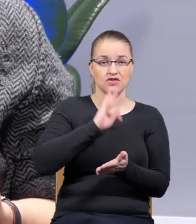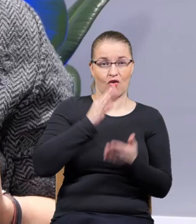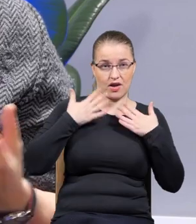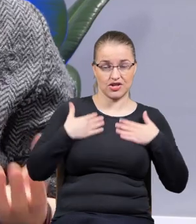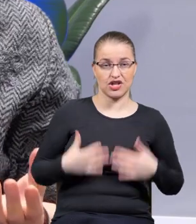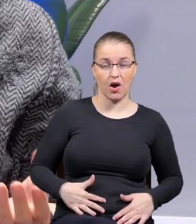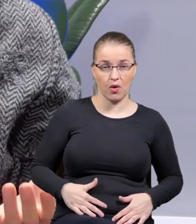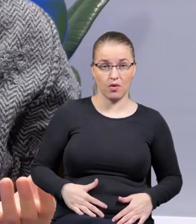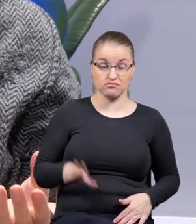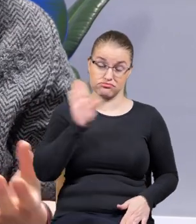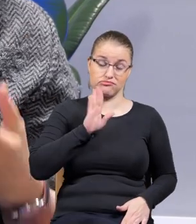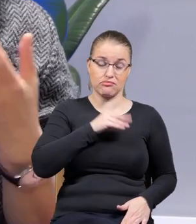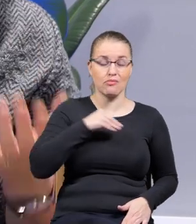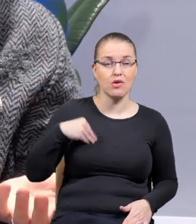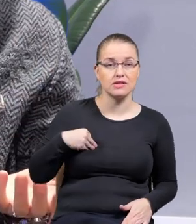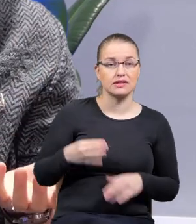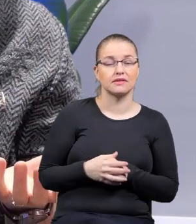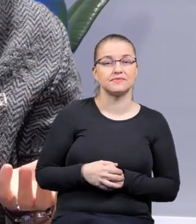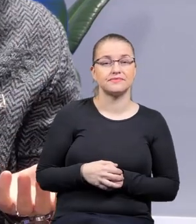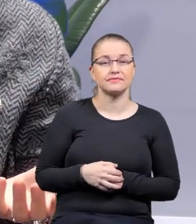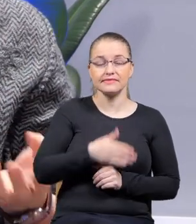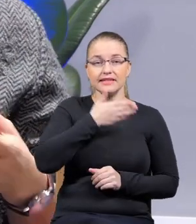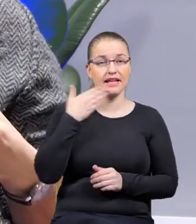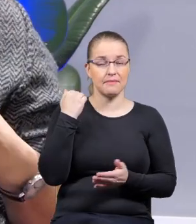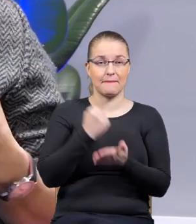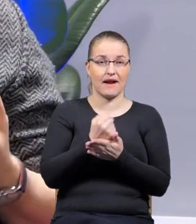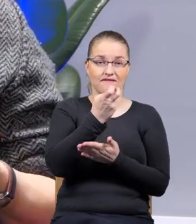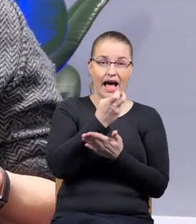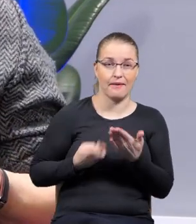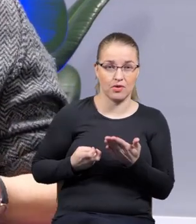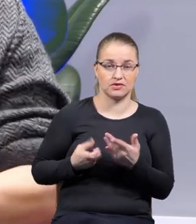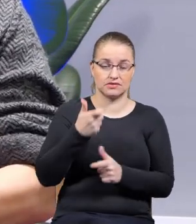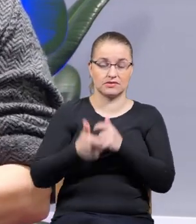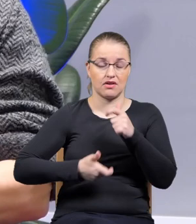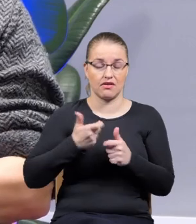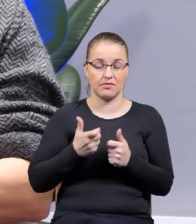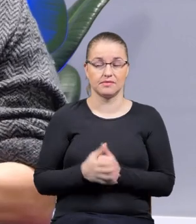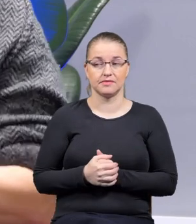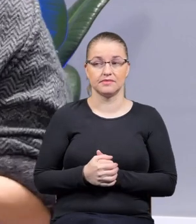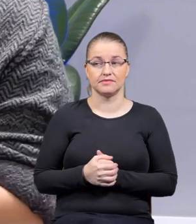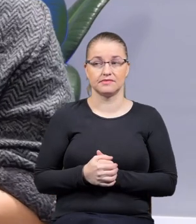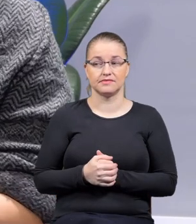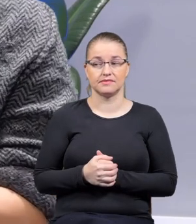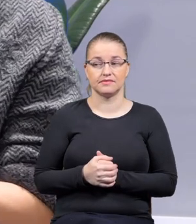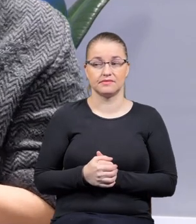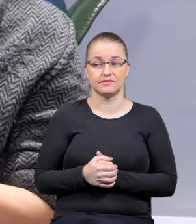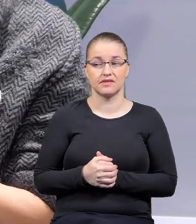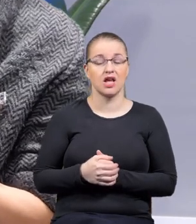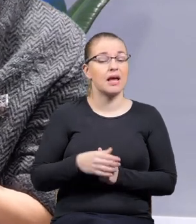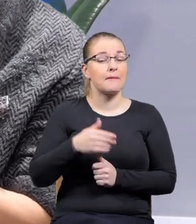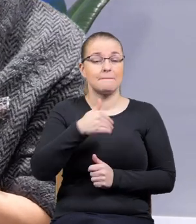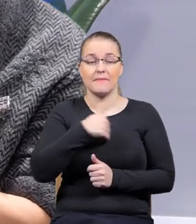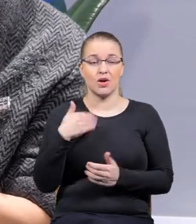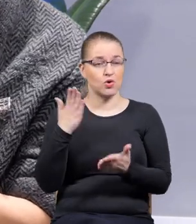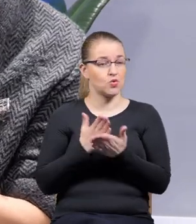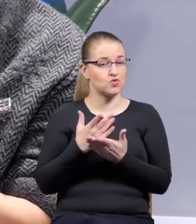ciała, tak jak w Polsce jest, nie mają prawa do aborcji. Więc my chyba już nie wymoślimy nowych